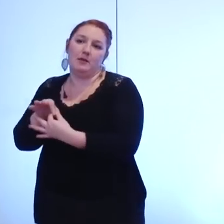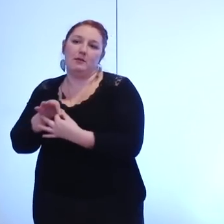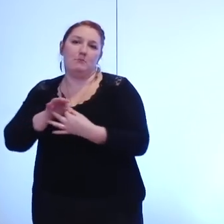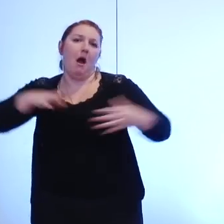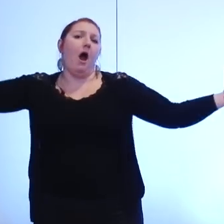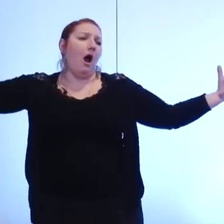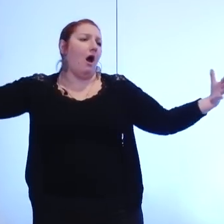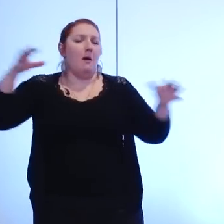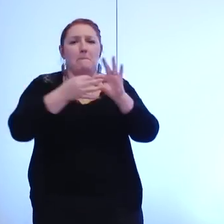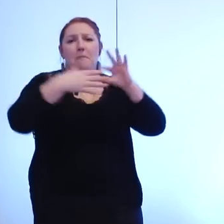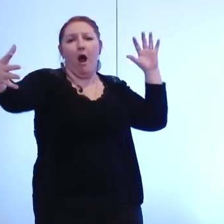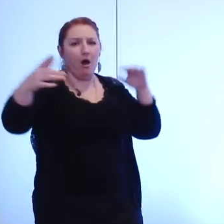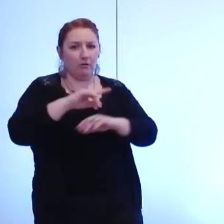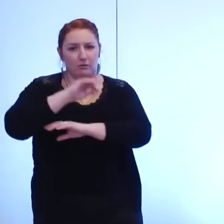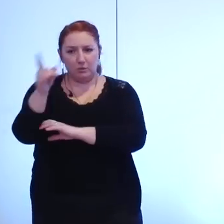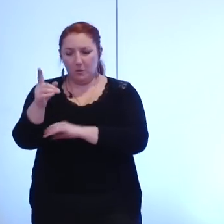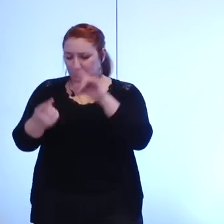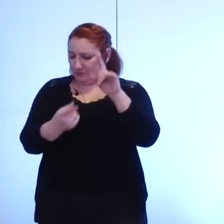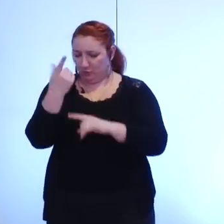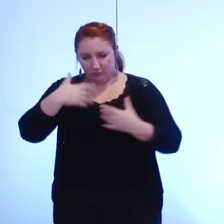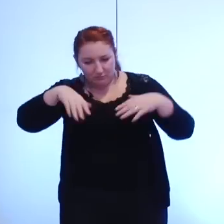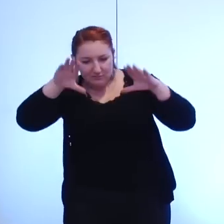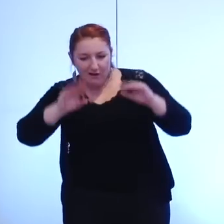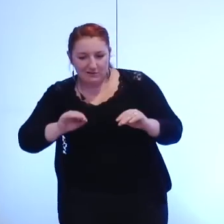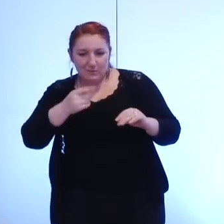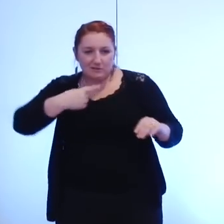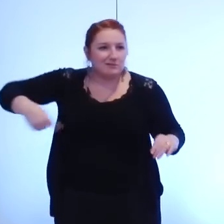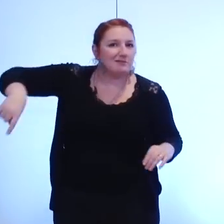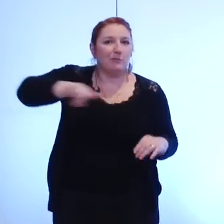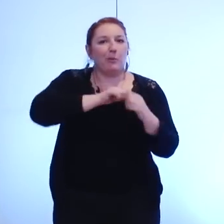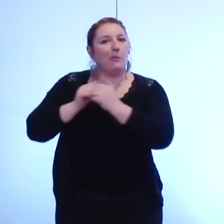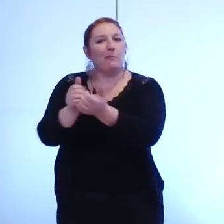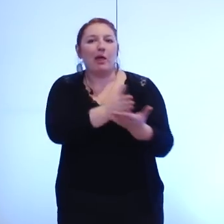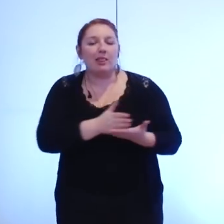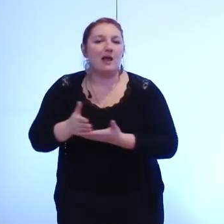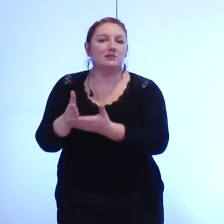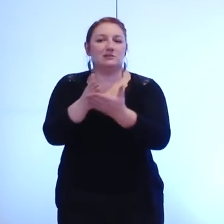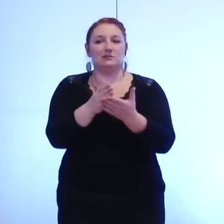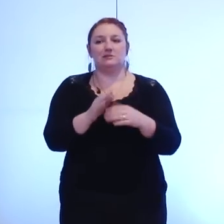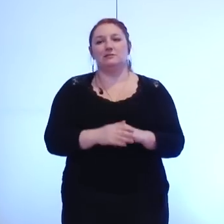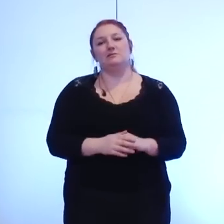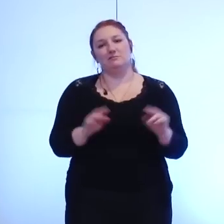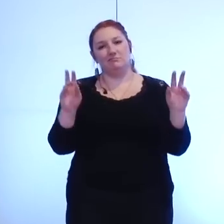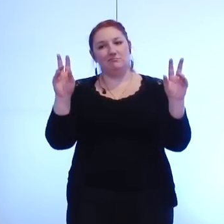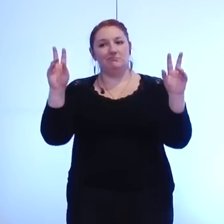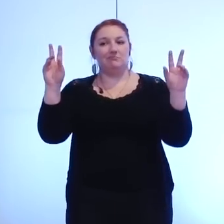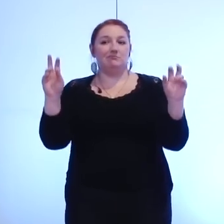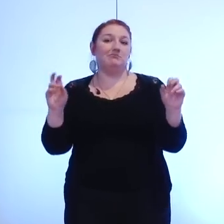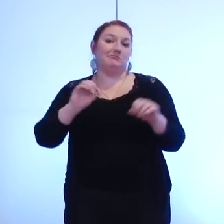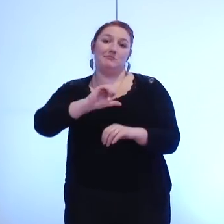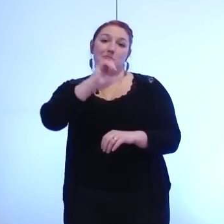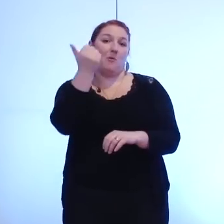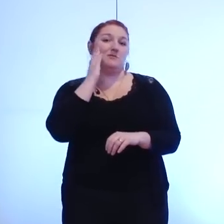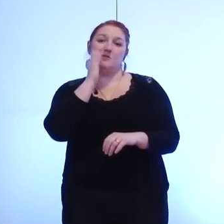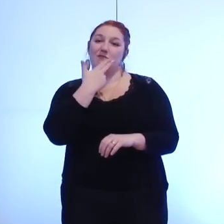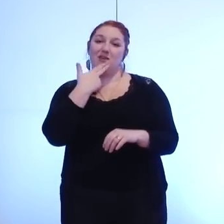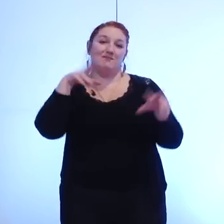à cet espace qui est aujourd'hui le nôtre et qui s'appelle à partir du 1er janvier